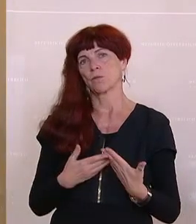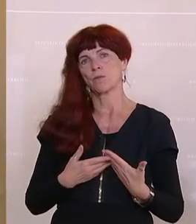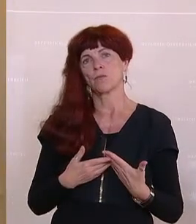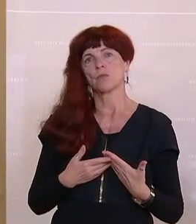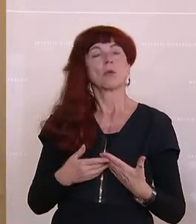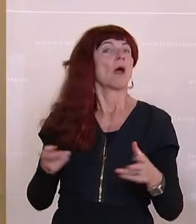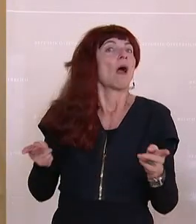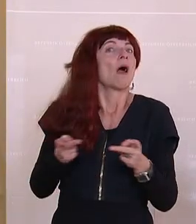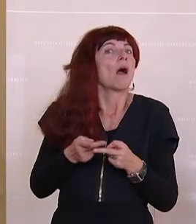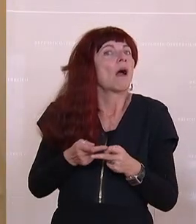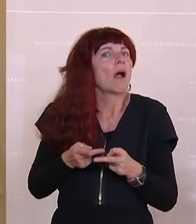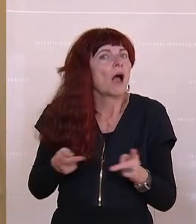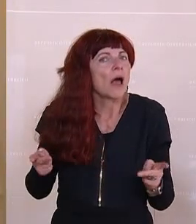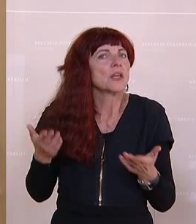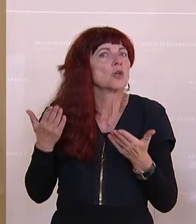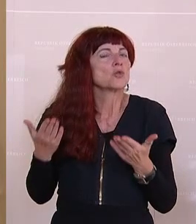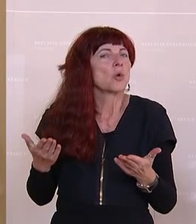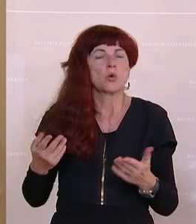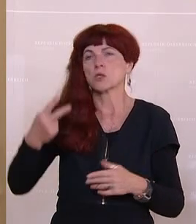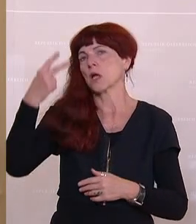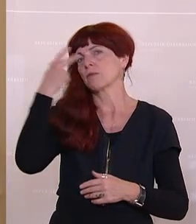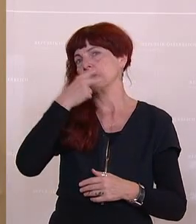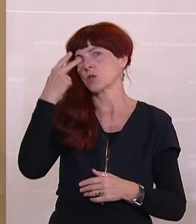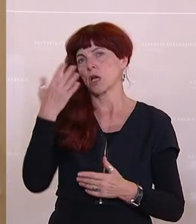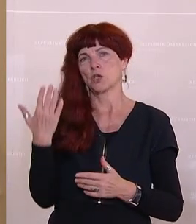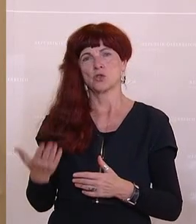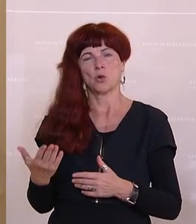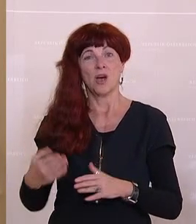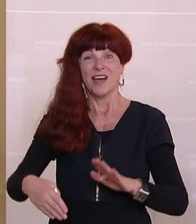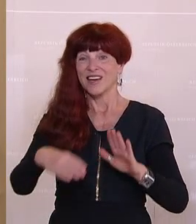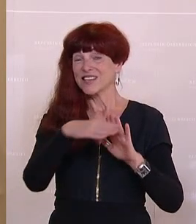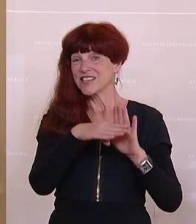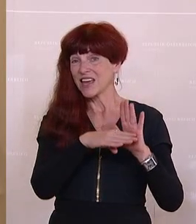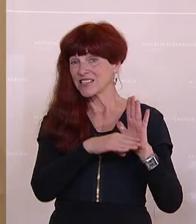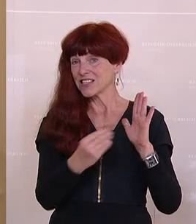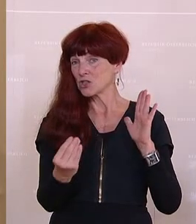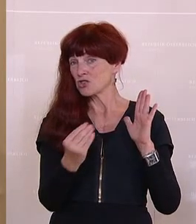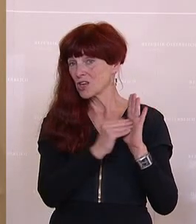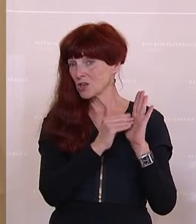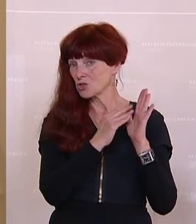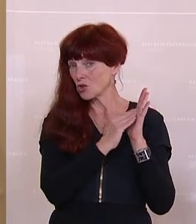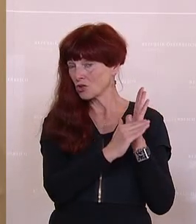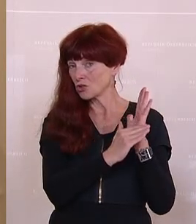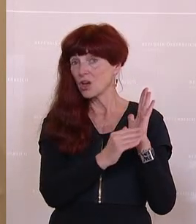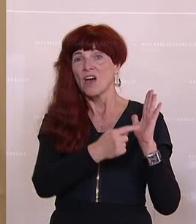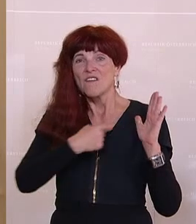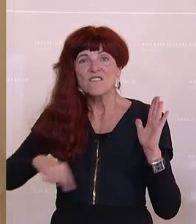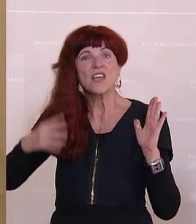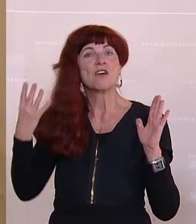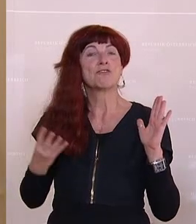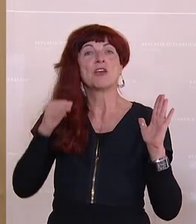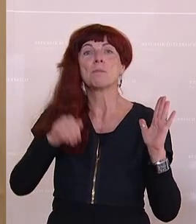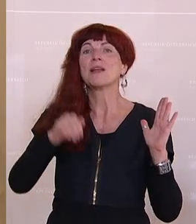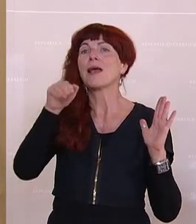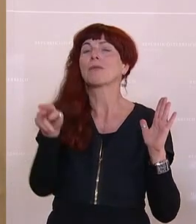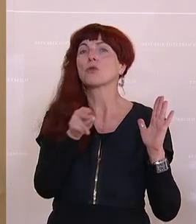sein, wenn eine Selbstverständlichkeit da ist, die gesetzlich vorgesehen ist, dass wir das dann mit 4 Milliarden Euro